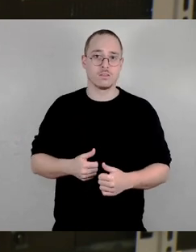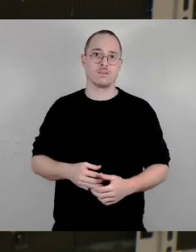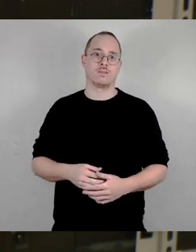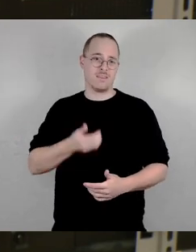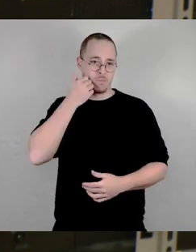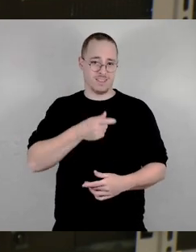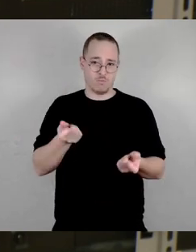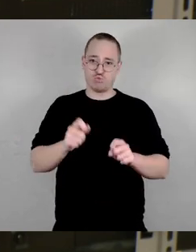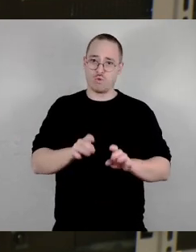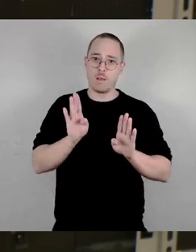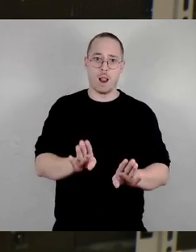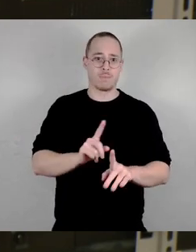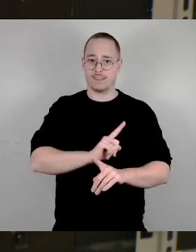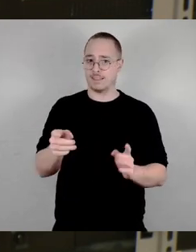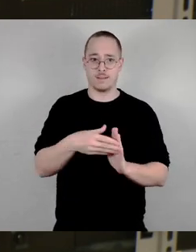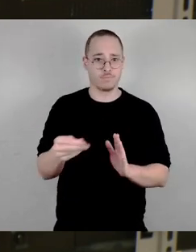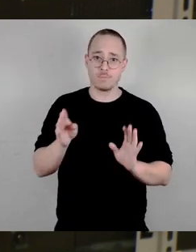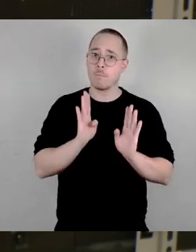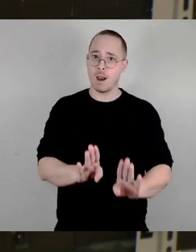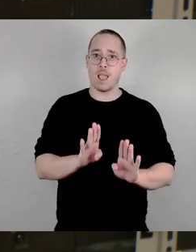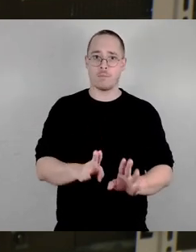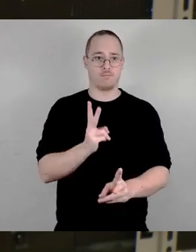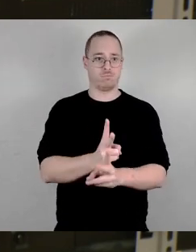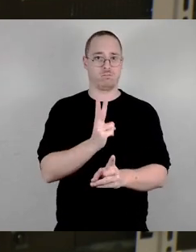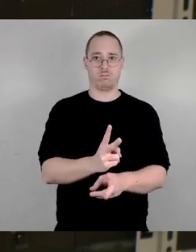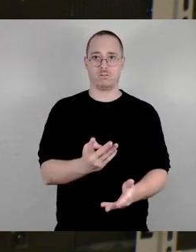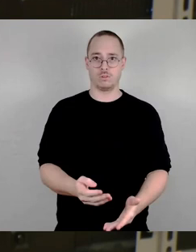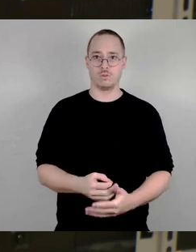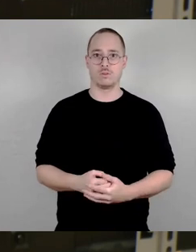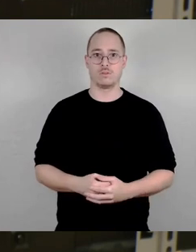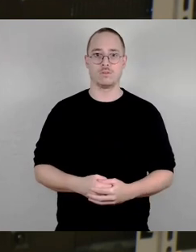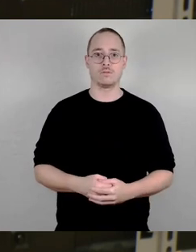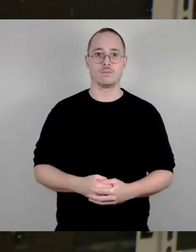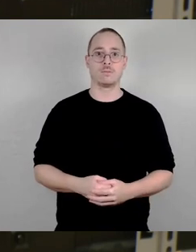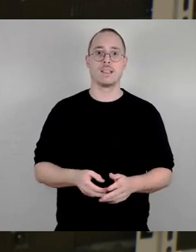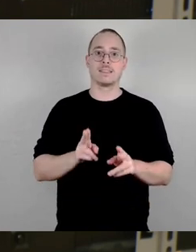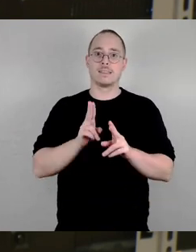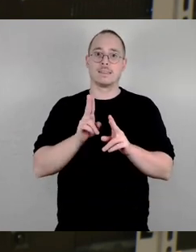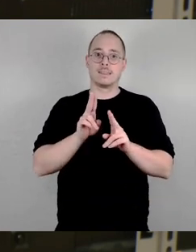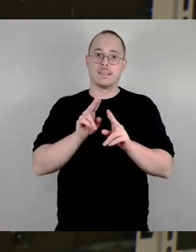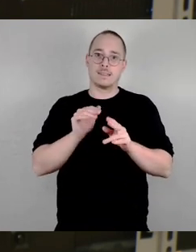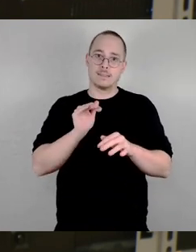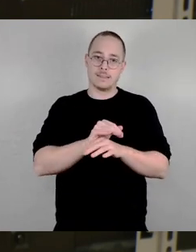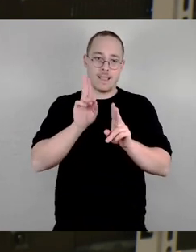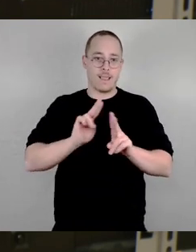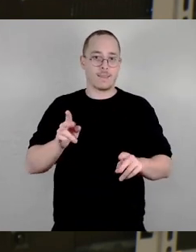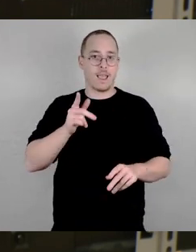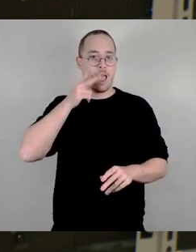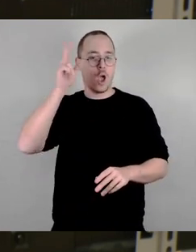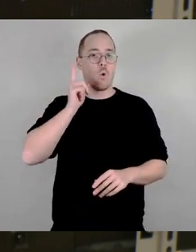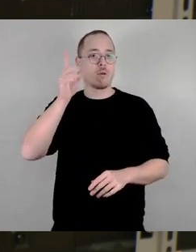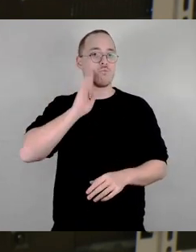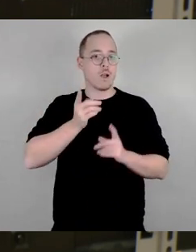Beschluss. Sehr geehrter Herr Oberbürgermeister, wir bauen den Punkt sehr auf Ihre Integrität. Vielen Dank, dass Sie mir